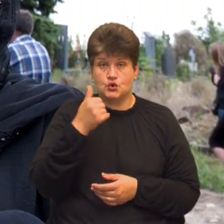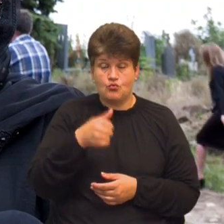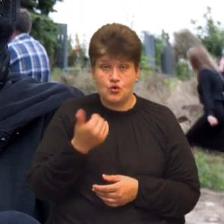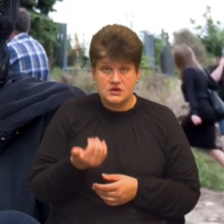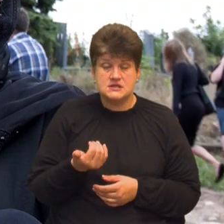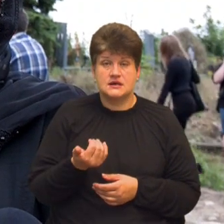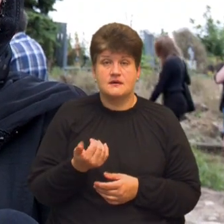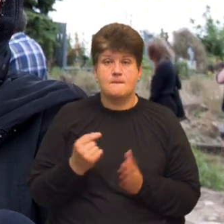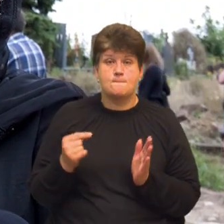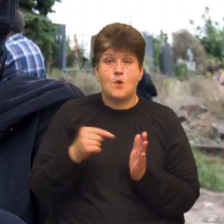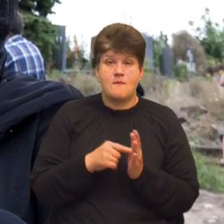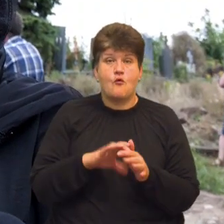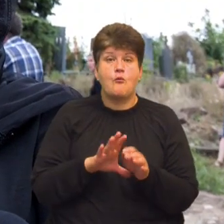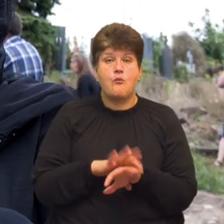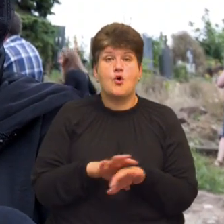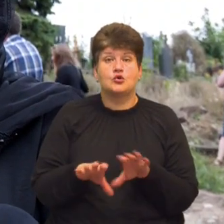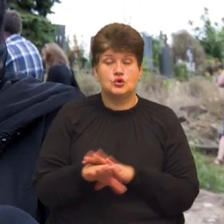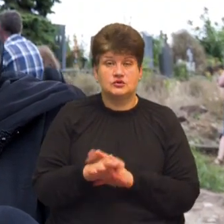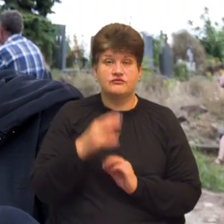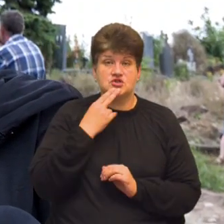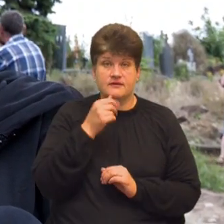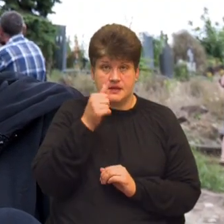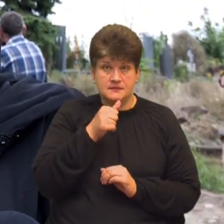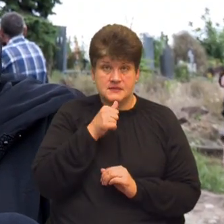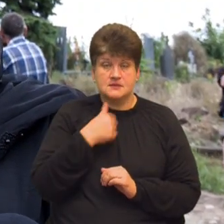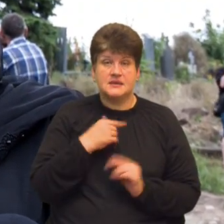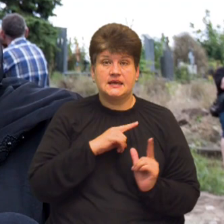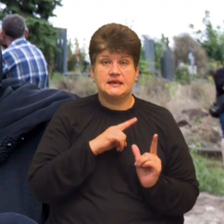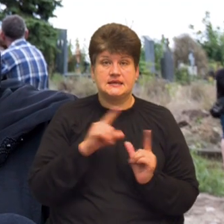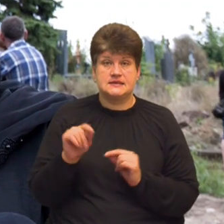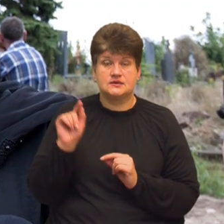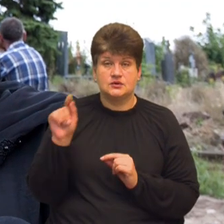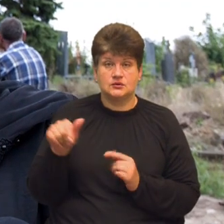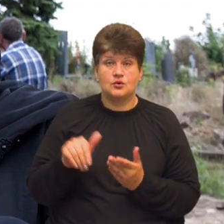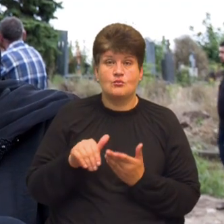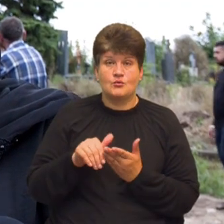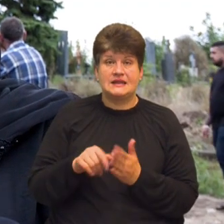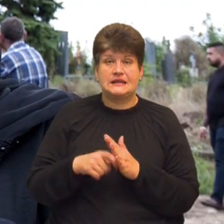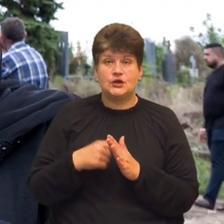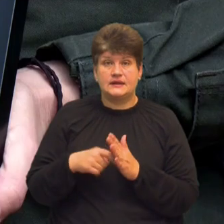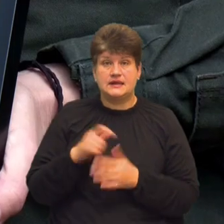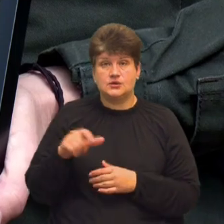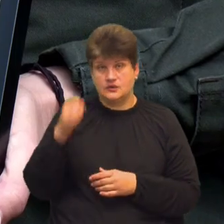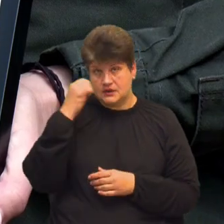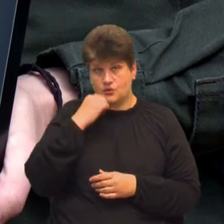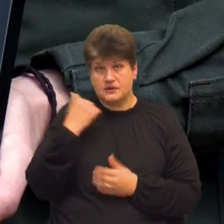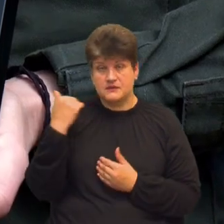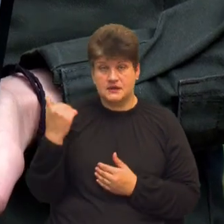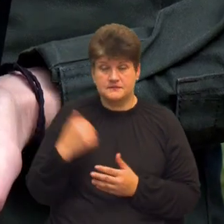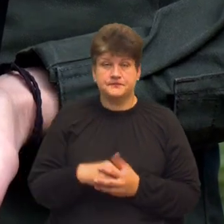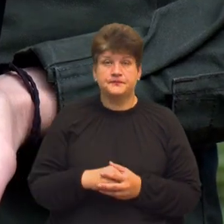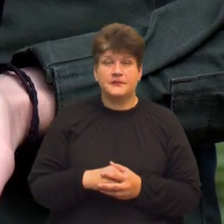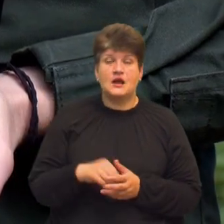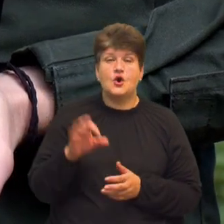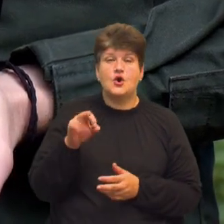попав в полон, в червні місяці ми за ним їздили. Помогли донецькі люди, дякуємо їм. Олександр,